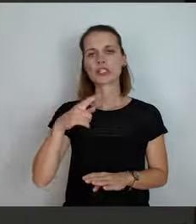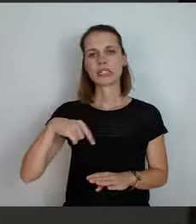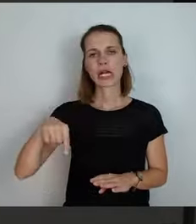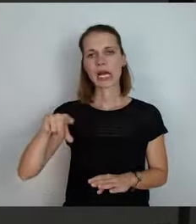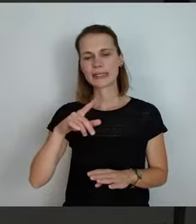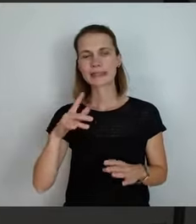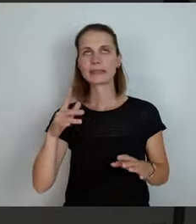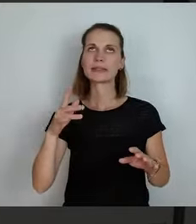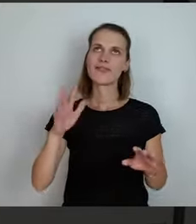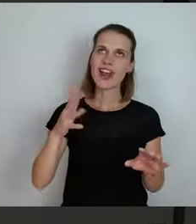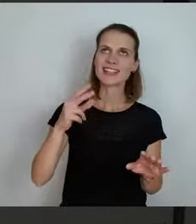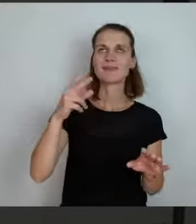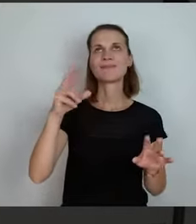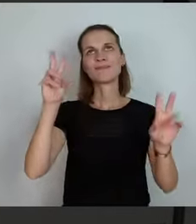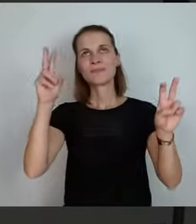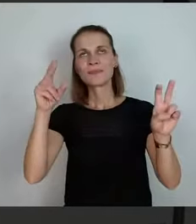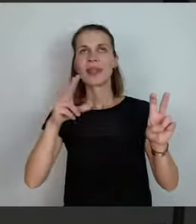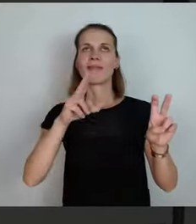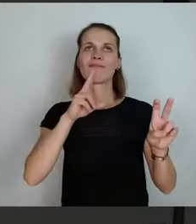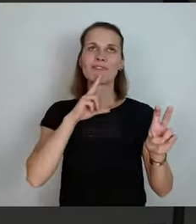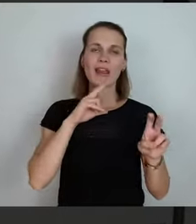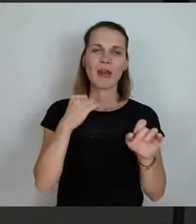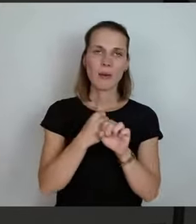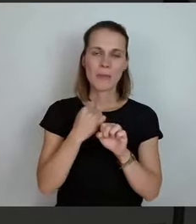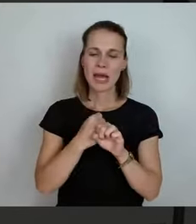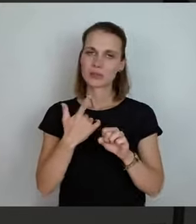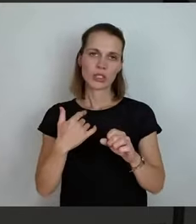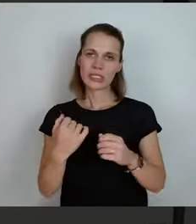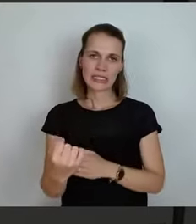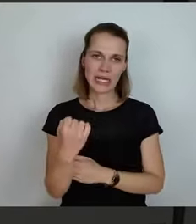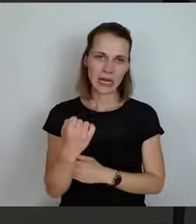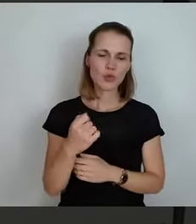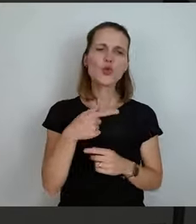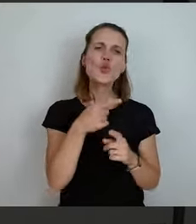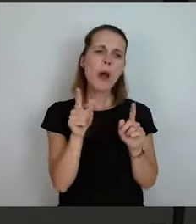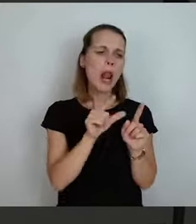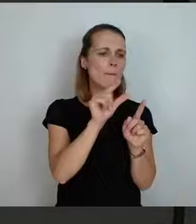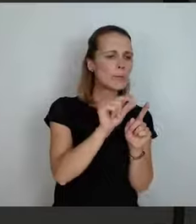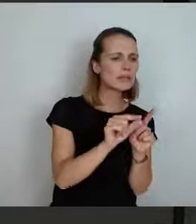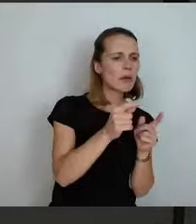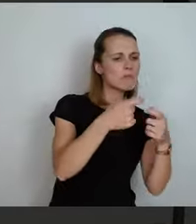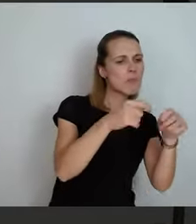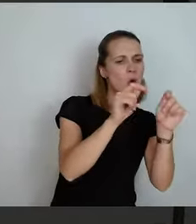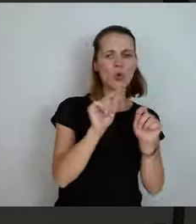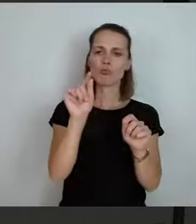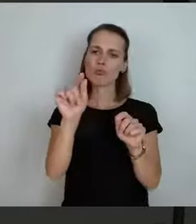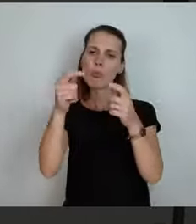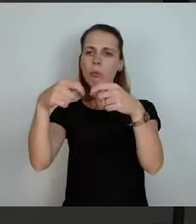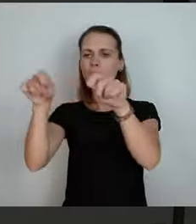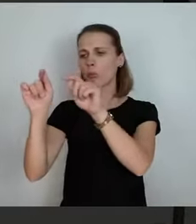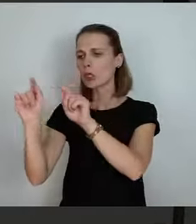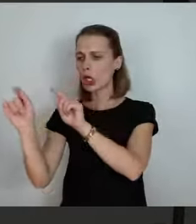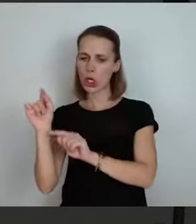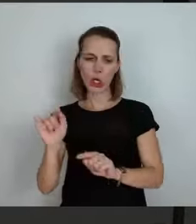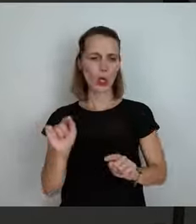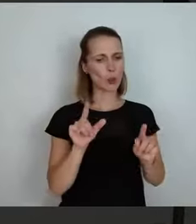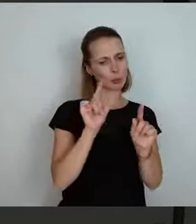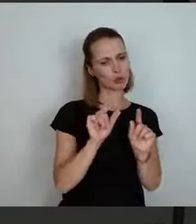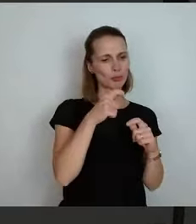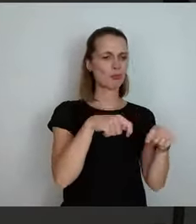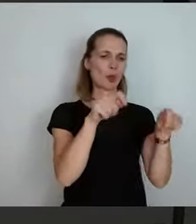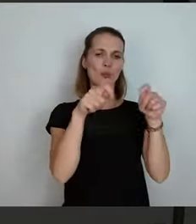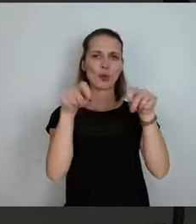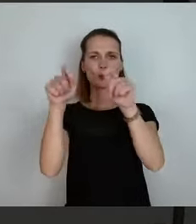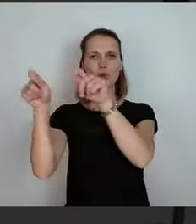gemacht oder nicht die Kraft gebracht. Wir haben überall ein bisschen gebaut, in jeder Region, mal dort ein bisschen, dort ein bisschen, dort ein bisschen, so um die Leute